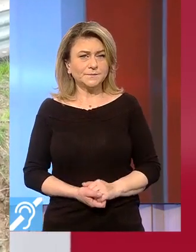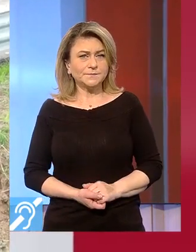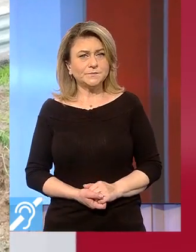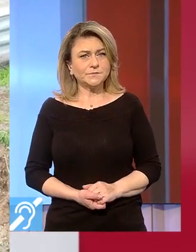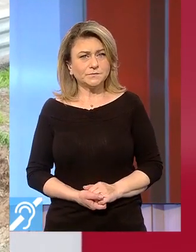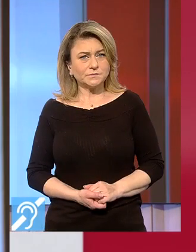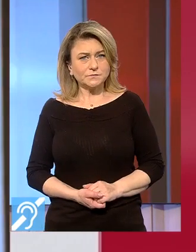MULȚUMIT PENTRU